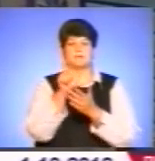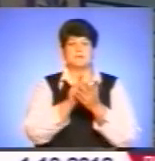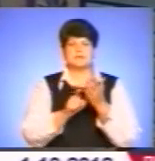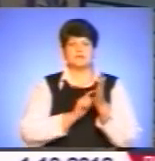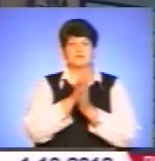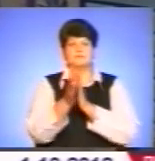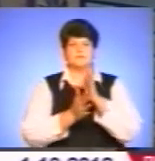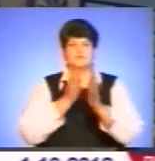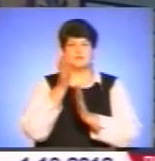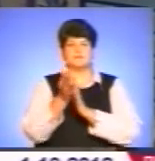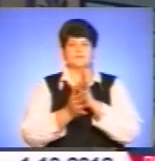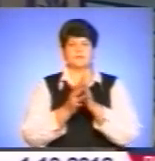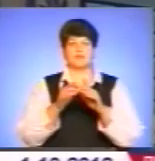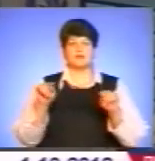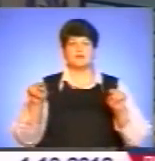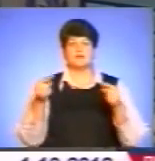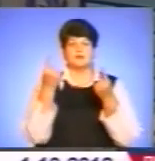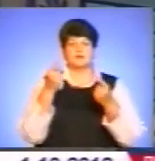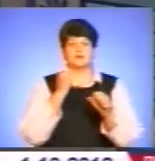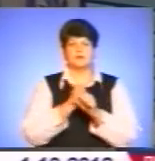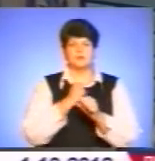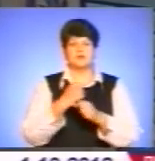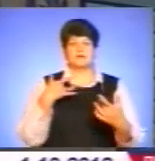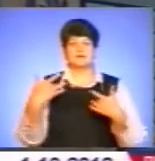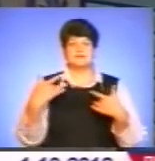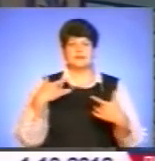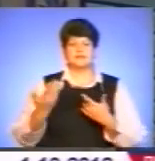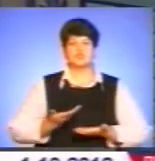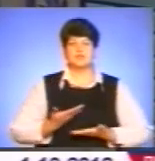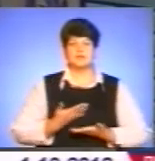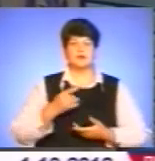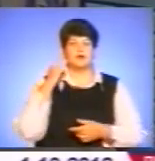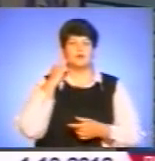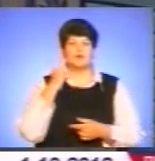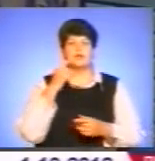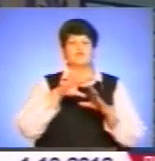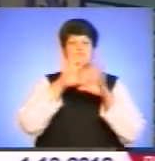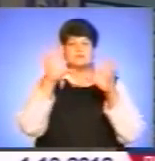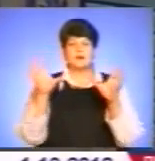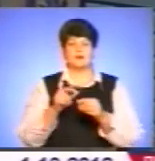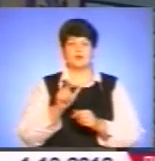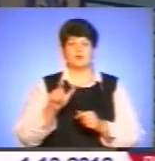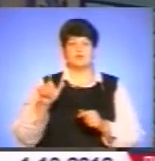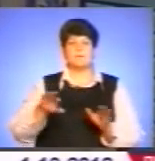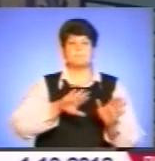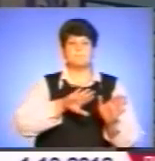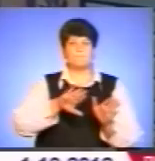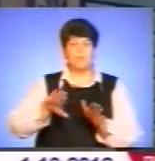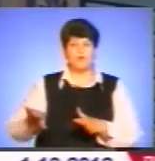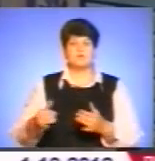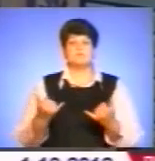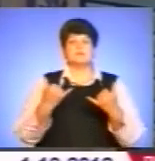виконанні, відтворюють сценки життя не чуючих людей. І потім для